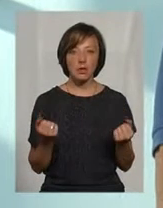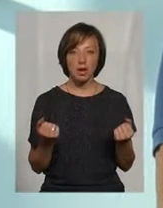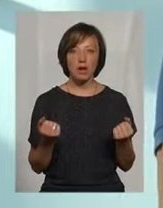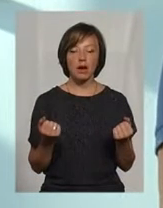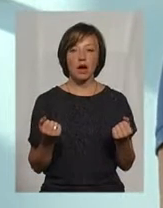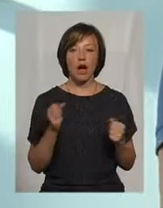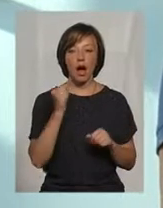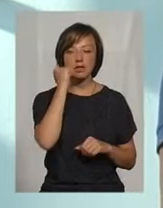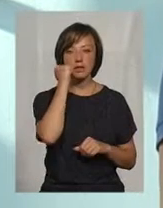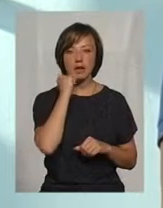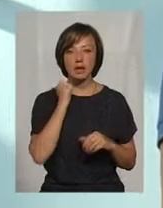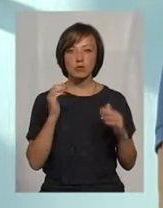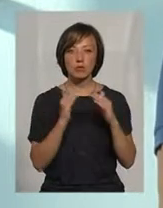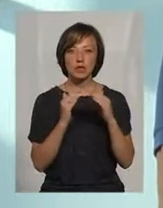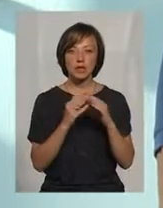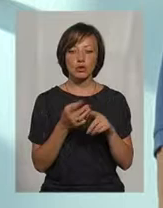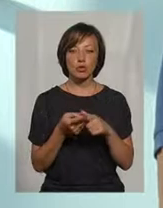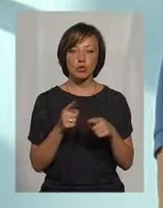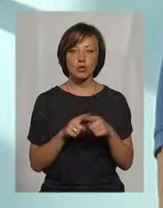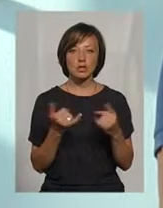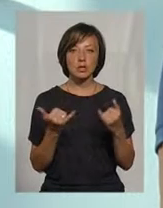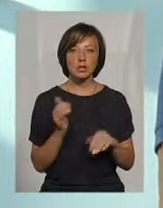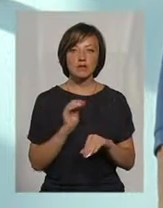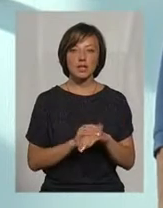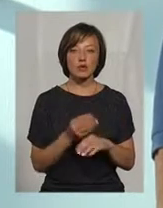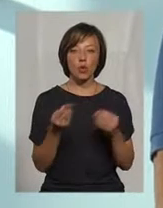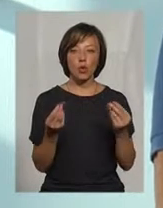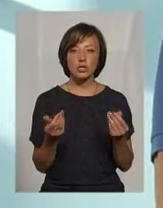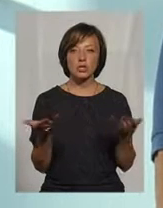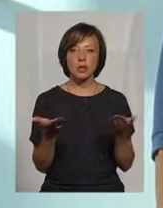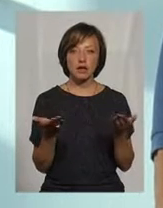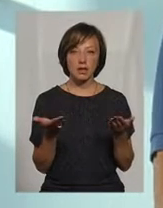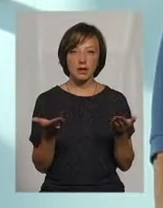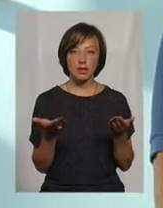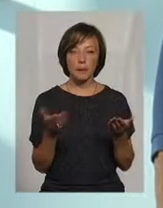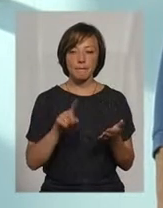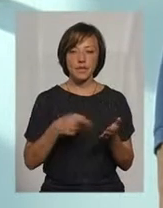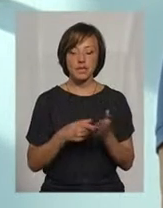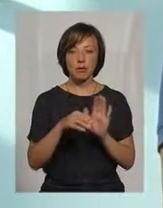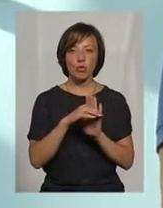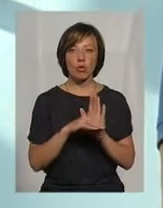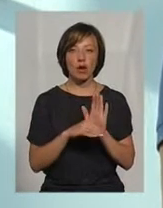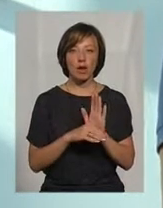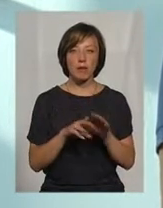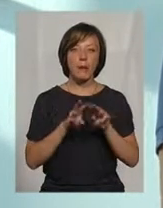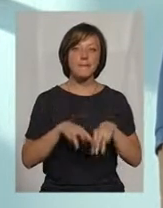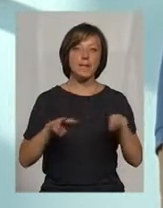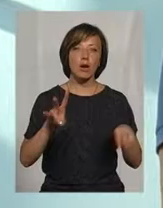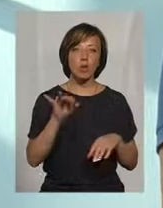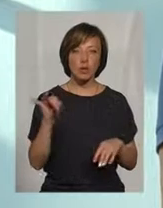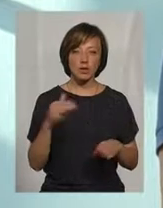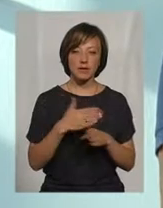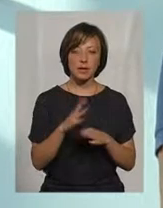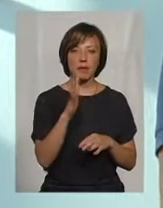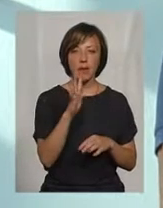енергоефективні, а старі будинки, і тому зараз фактично ті кошти, звичайно, по міській програмі, ну, мільйони діляють,